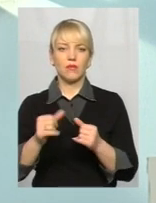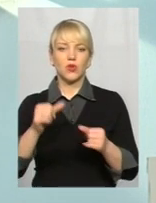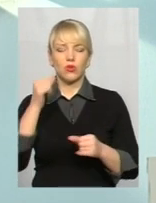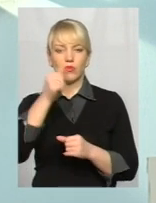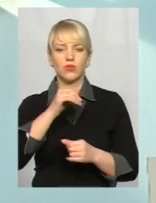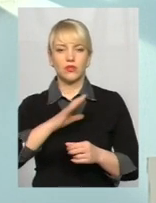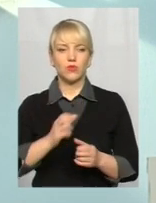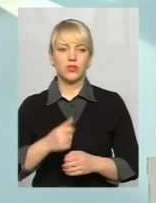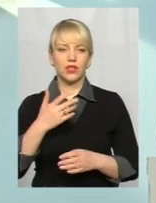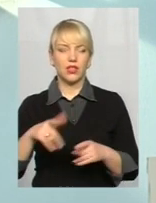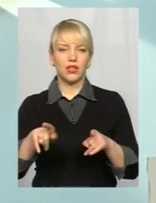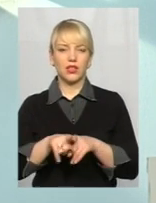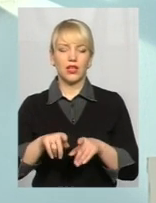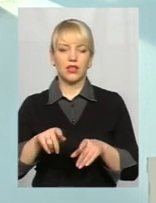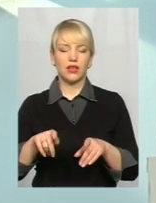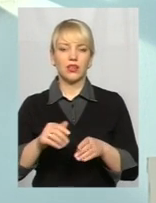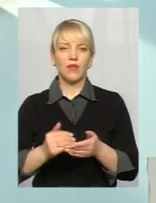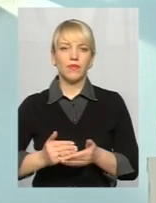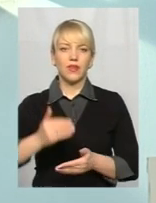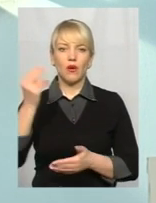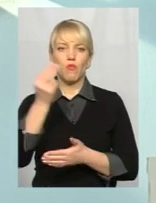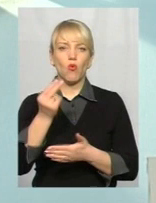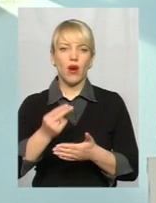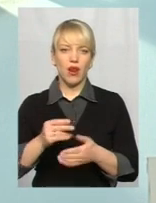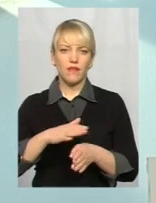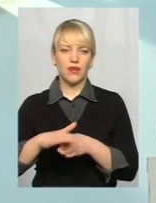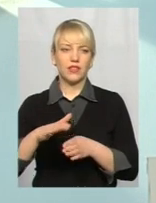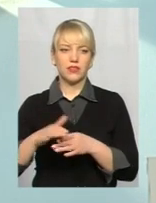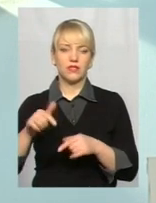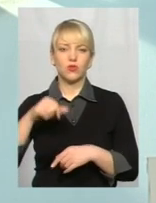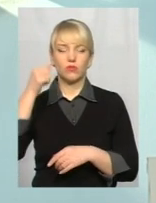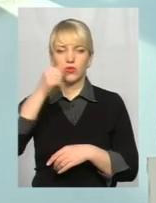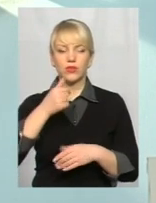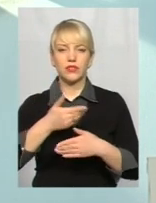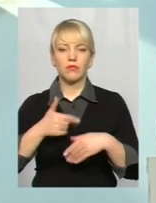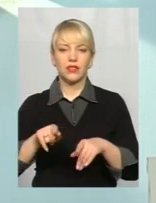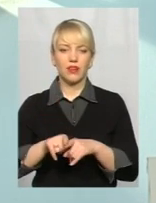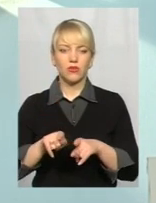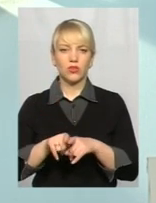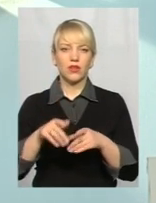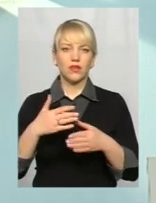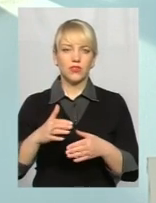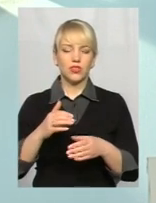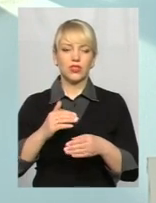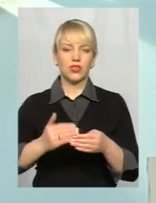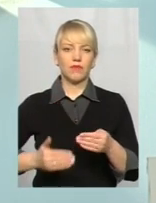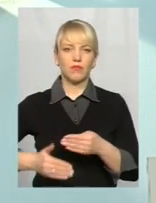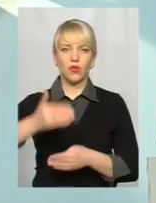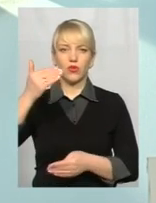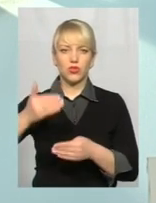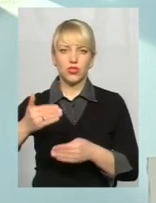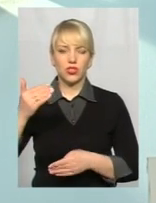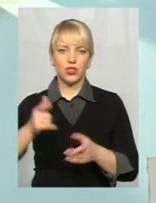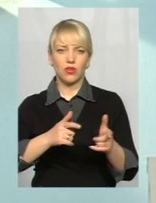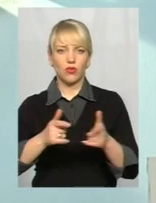року було декілька таких муралів реалізовано, і цього року ми вже теж зняли декілька площин на таких глухих стінах. Я думаю, що